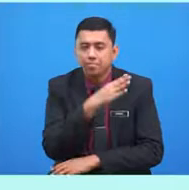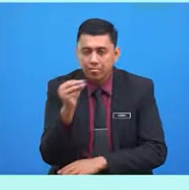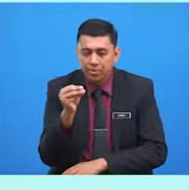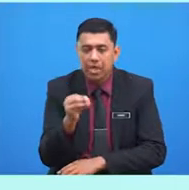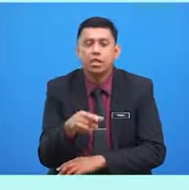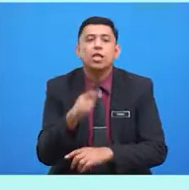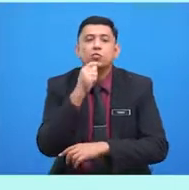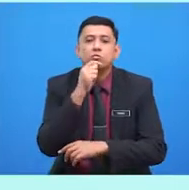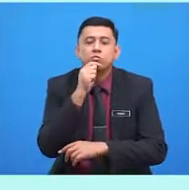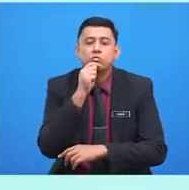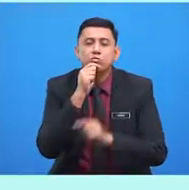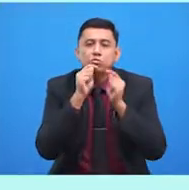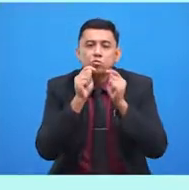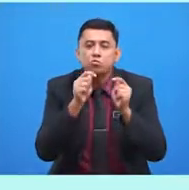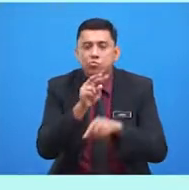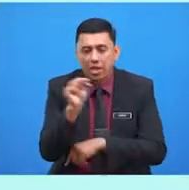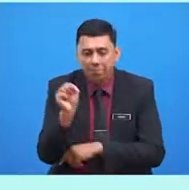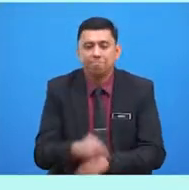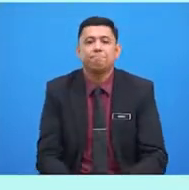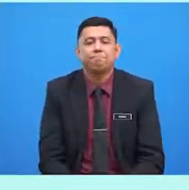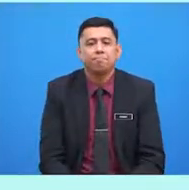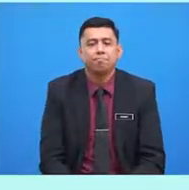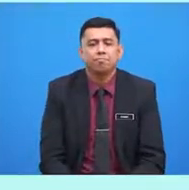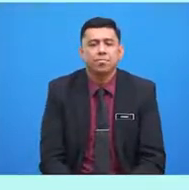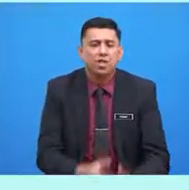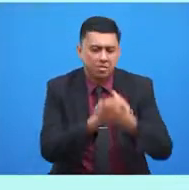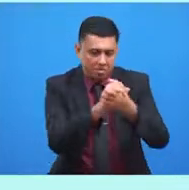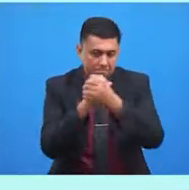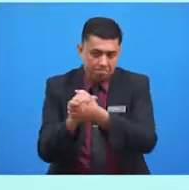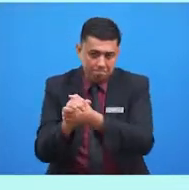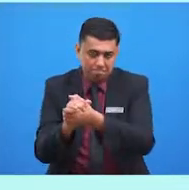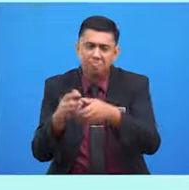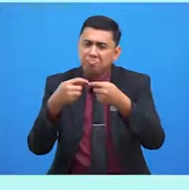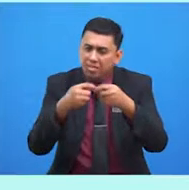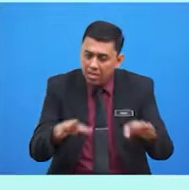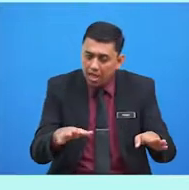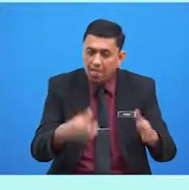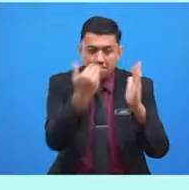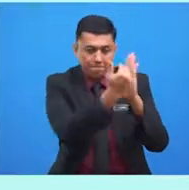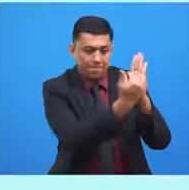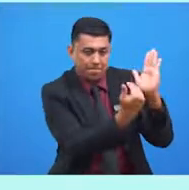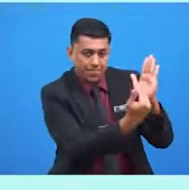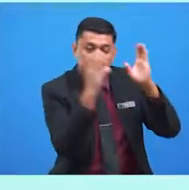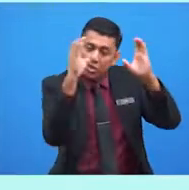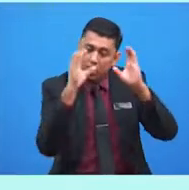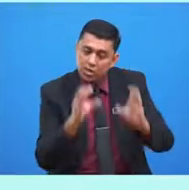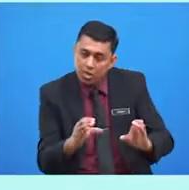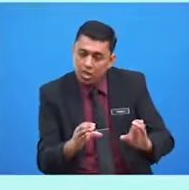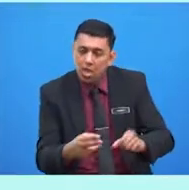teguran. Syabas murid-murid kerana telah menyenaraikan cara-cara